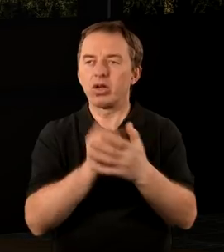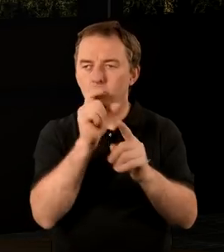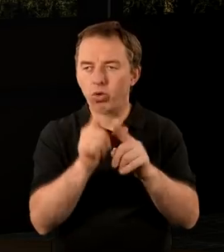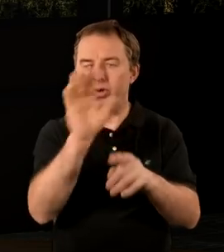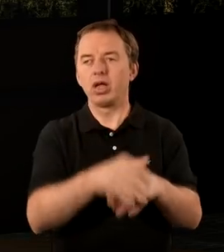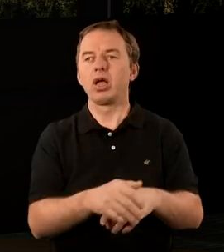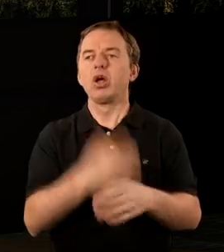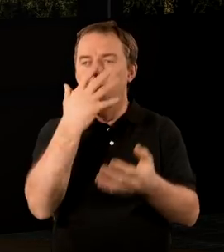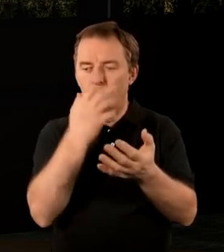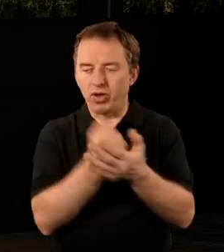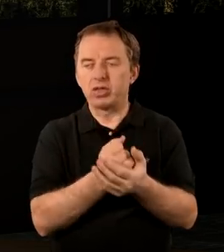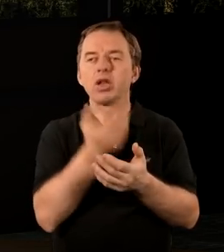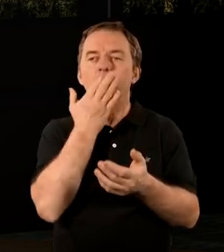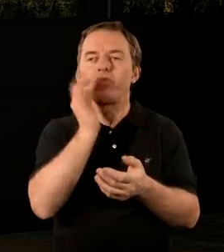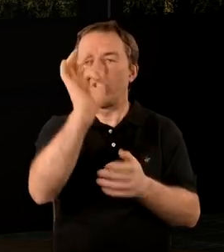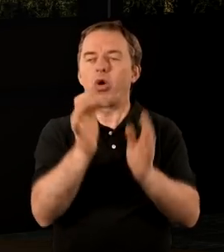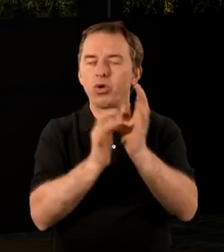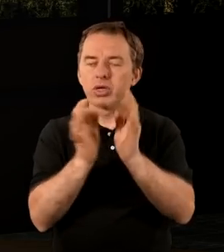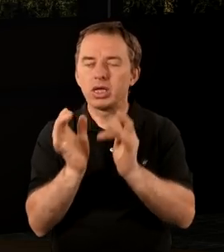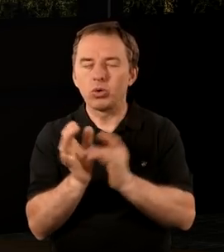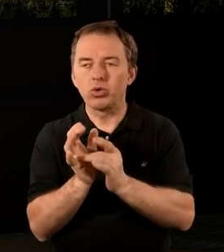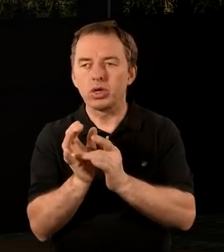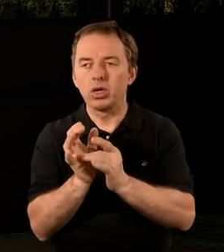Bożego i świadczenia o Jezusie.